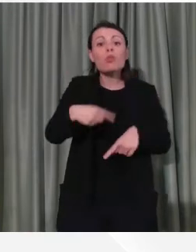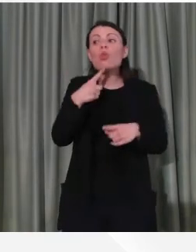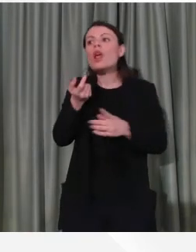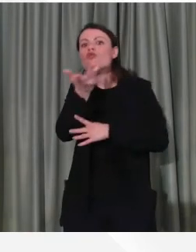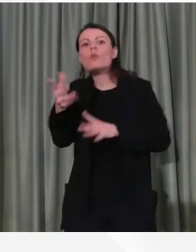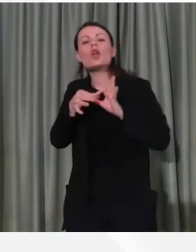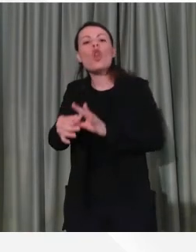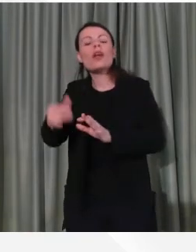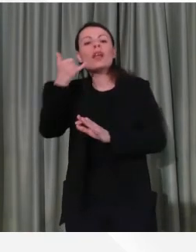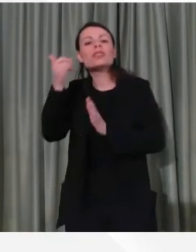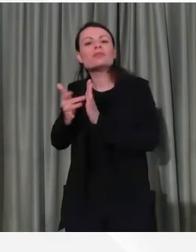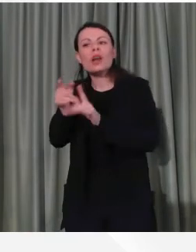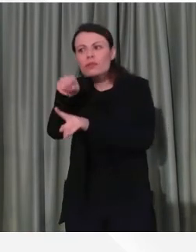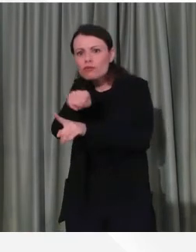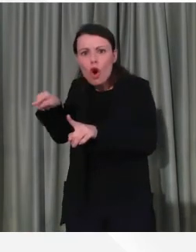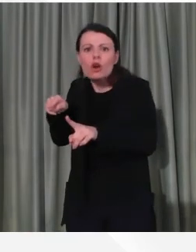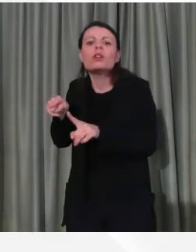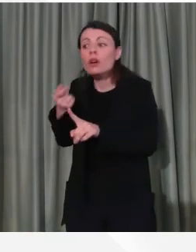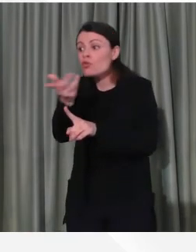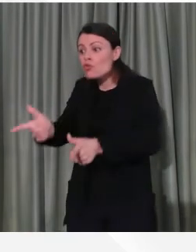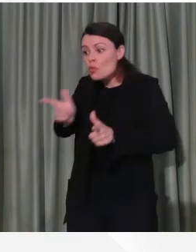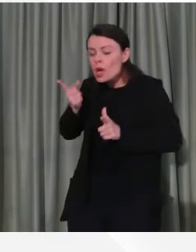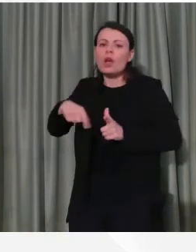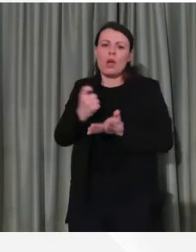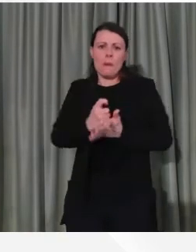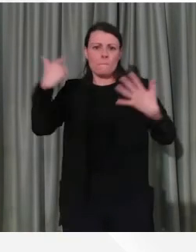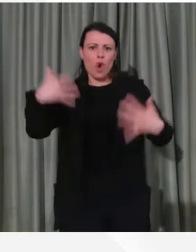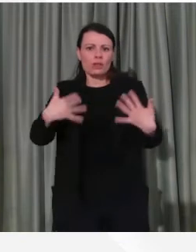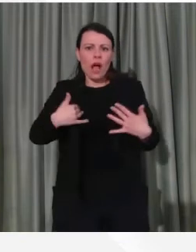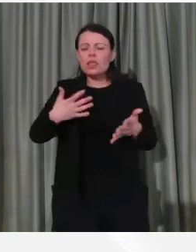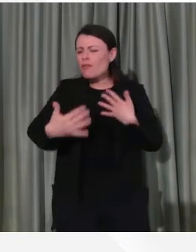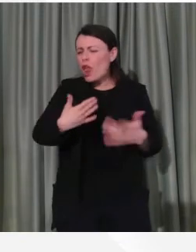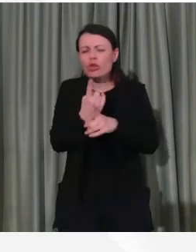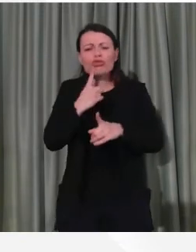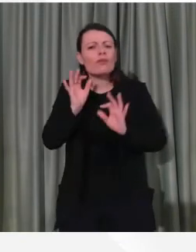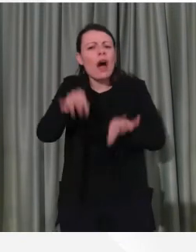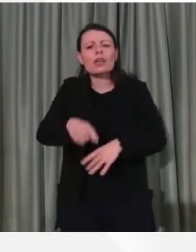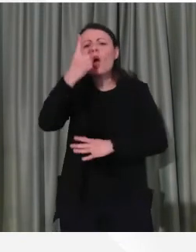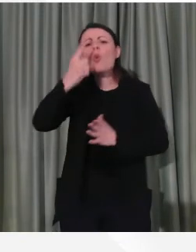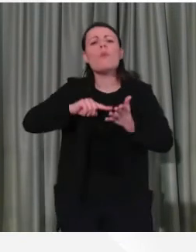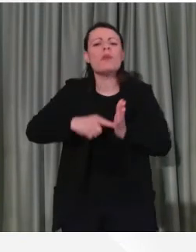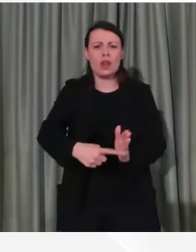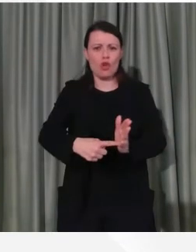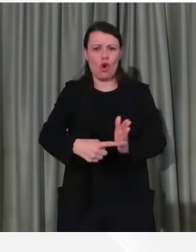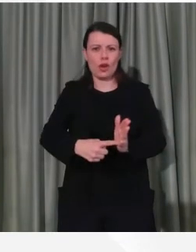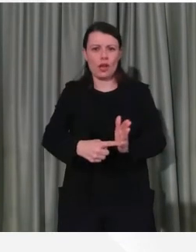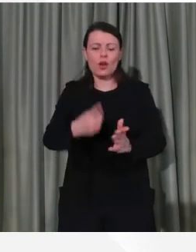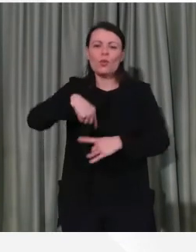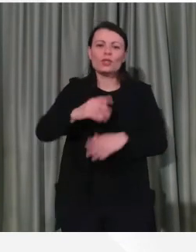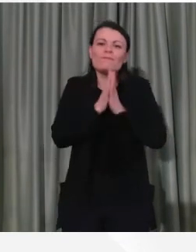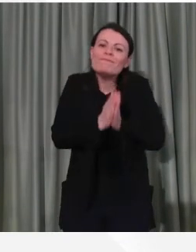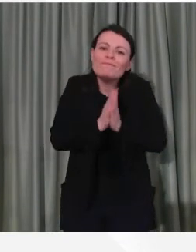importante. Dobbiamo assolutamente arrivare a un milione il più presto possibile, quindi confidiamo sul fatto che voi la